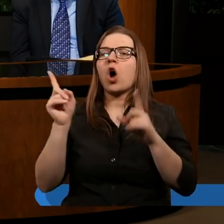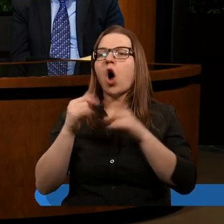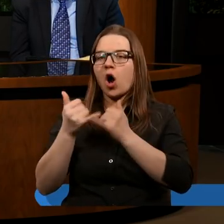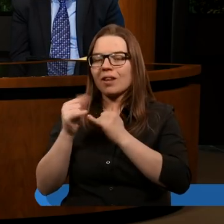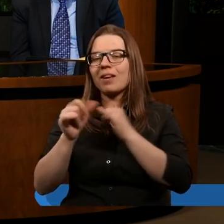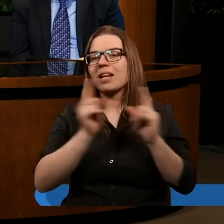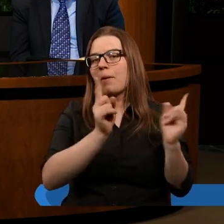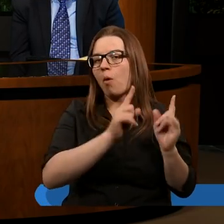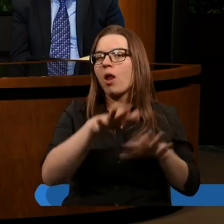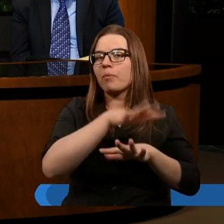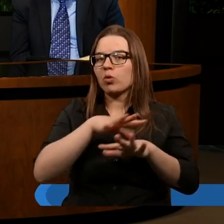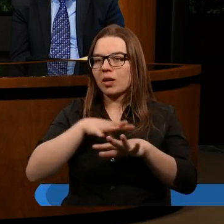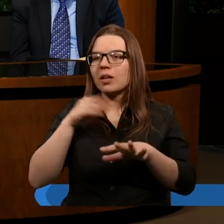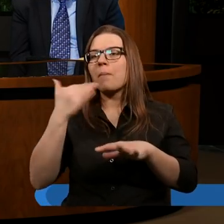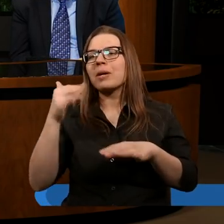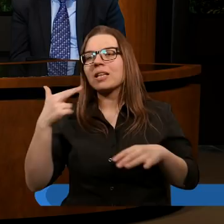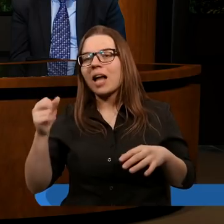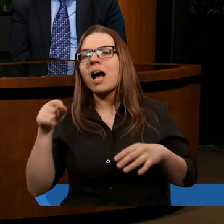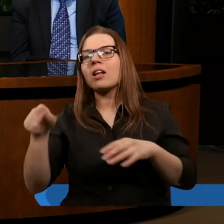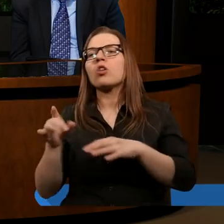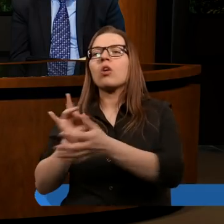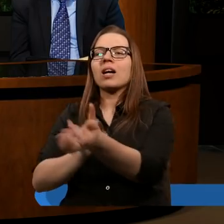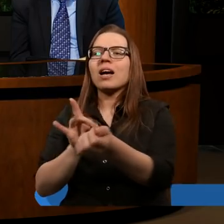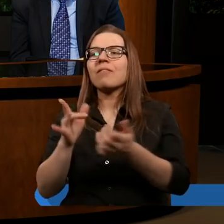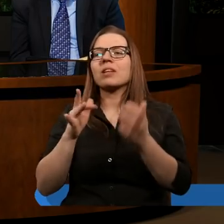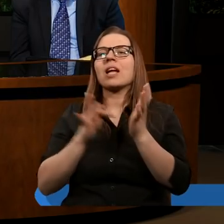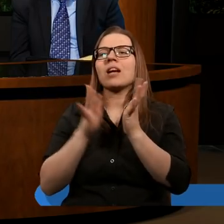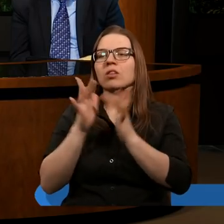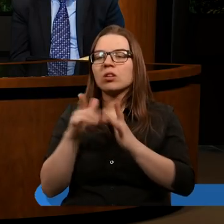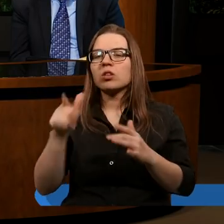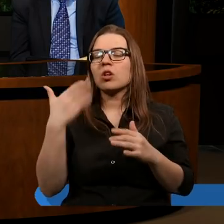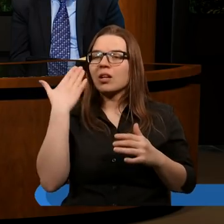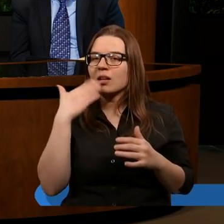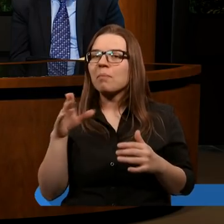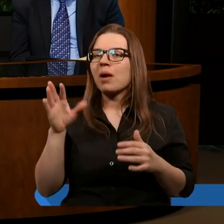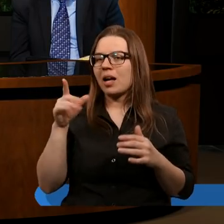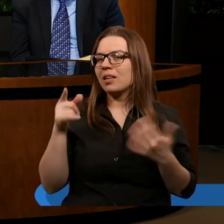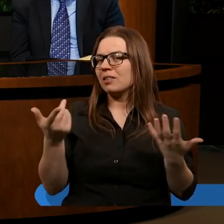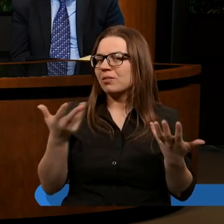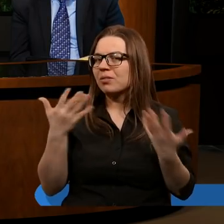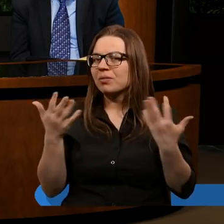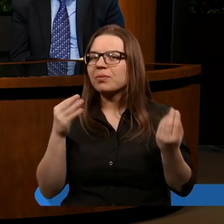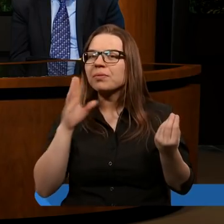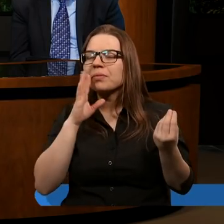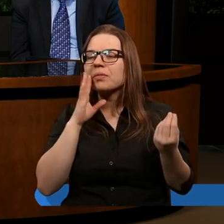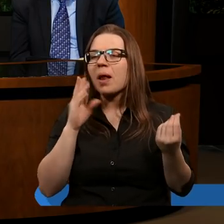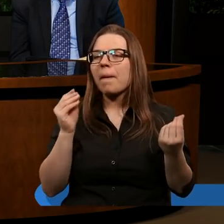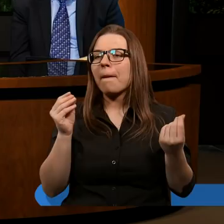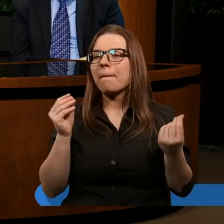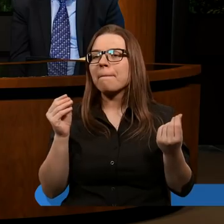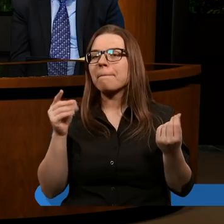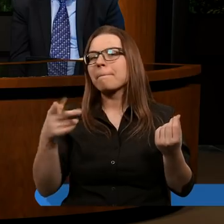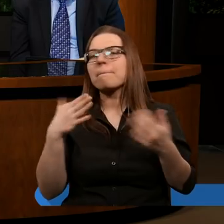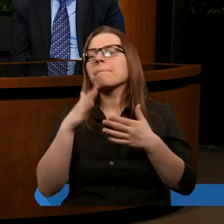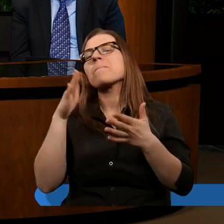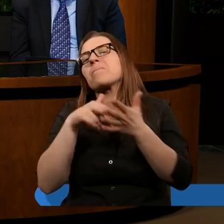symbolem Ducha Świętego. Wino to jest krew Jezusa. Czyli co jest bardzo, bardzo, mimo wszystko optymistyczne, że mimo tego,